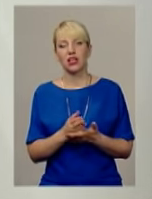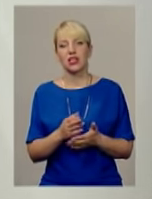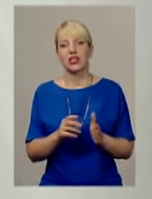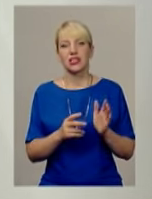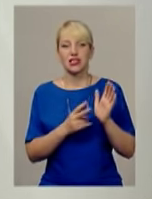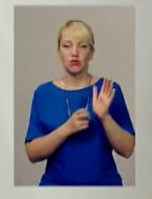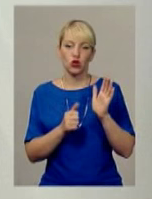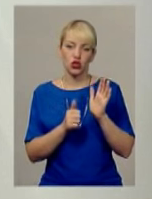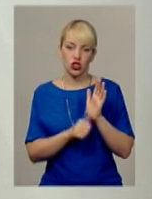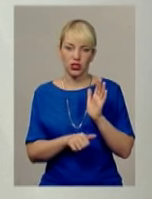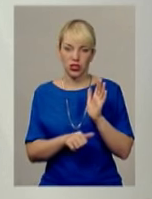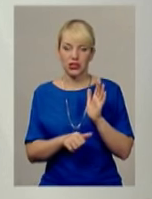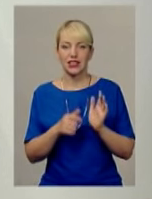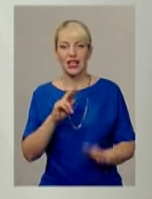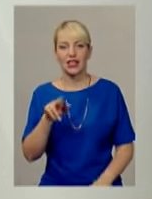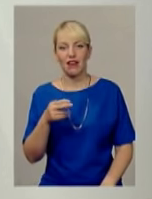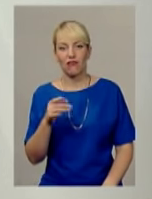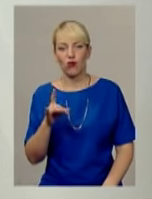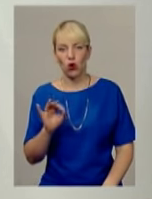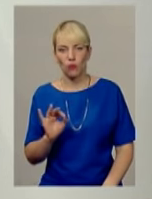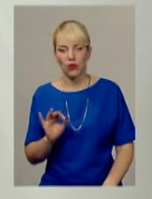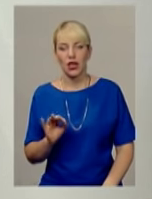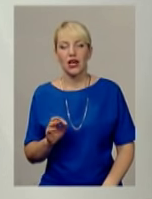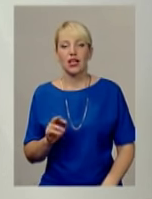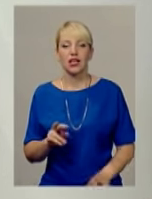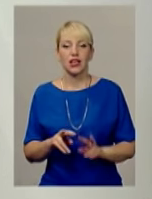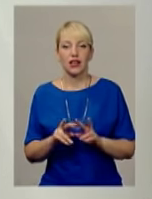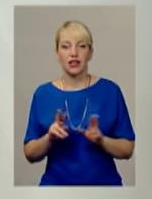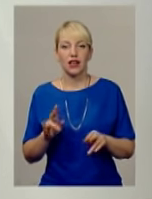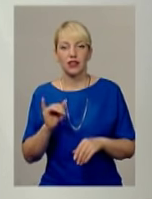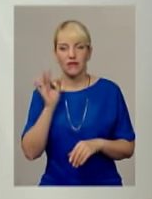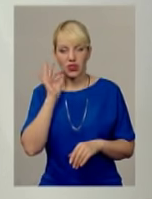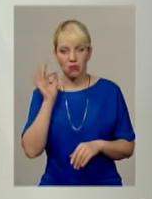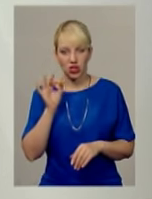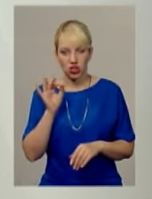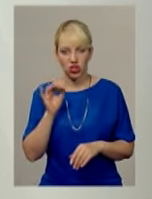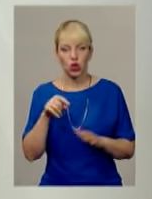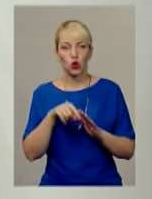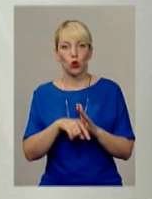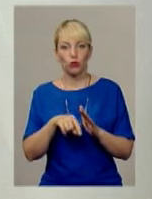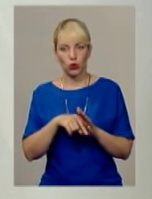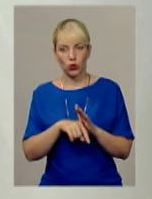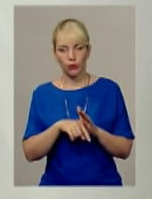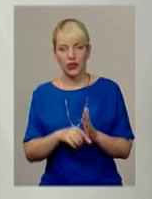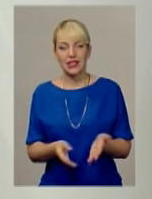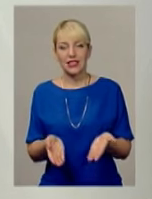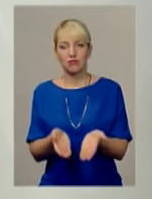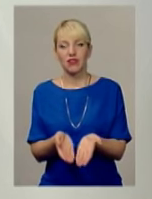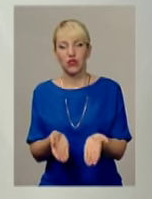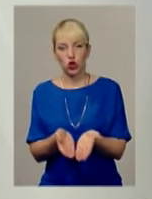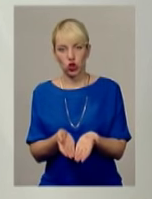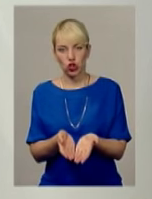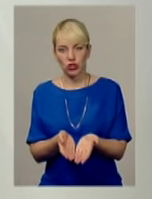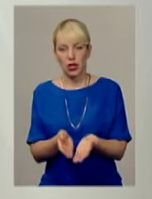760 євро, так як і, по суті, і в Німеччині. Тобто співвідношення між